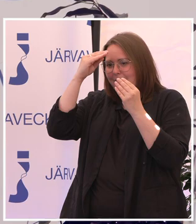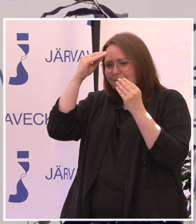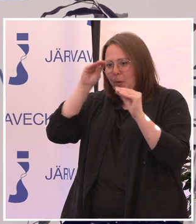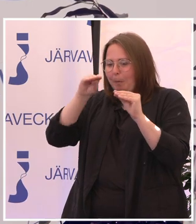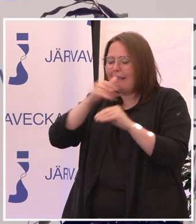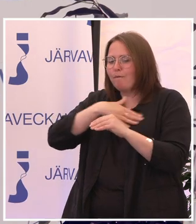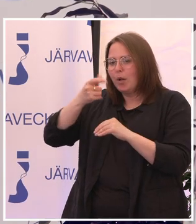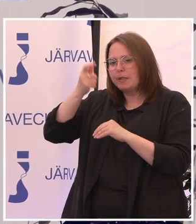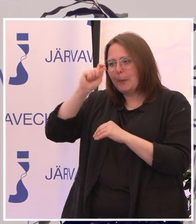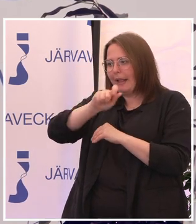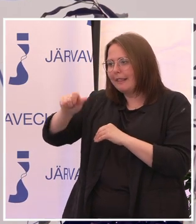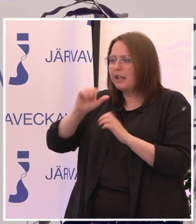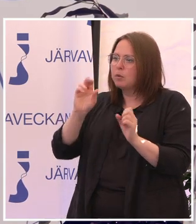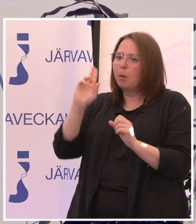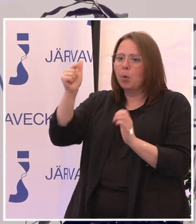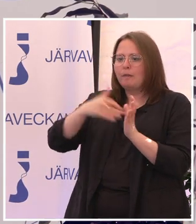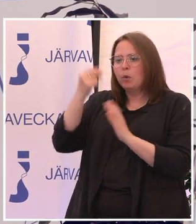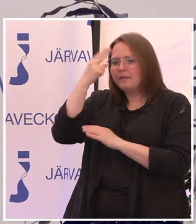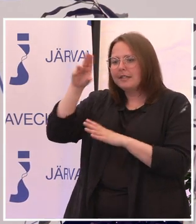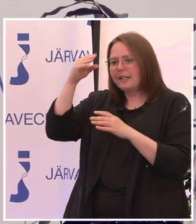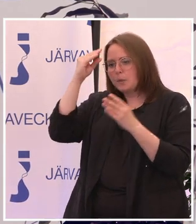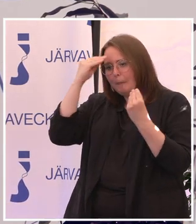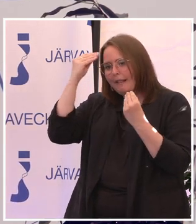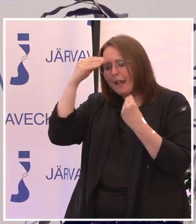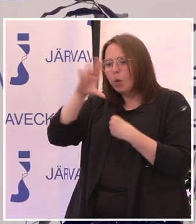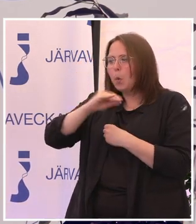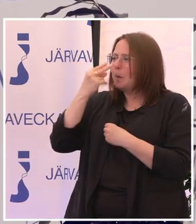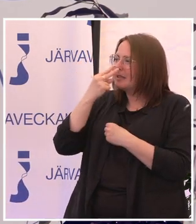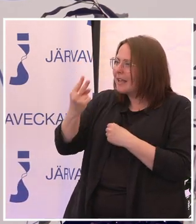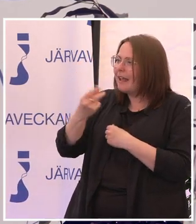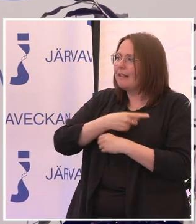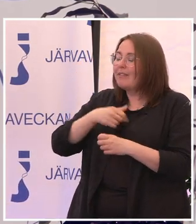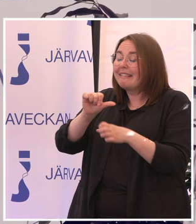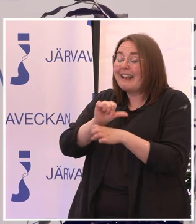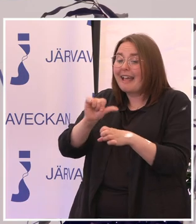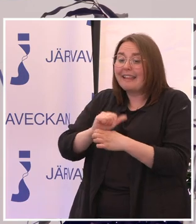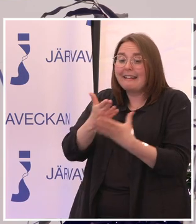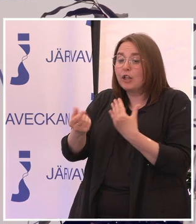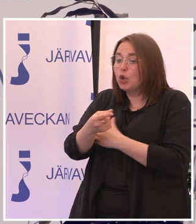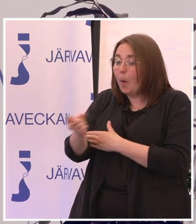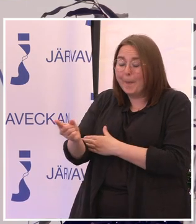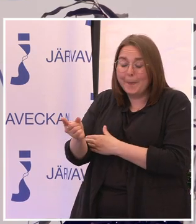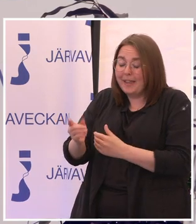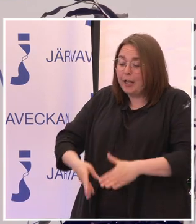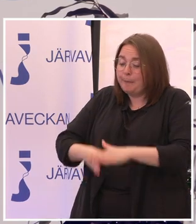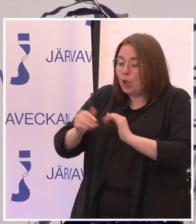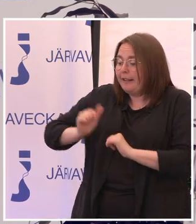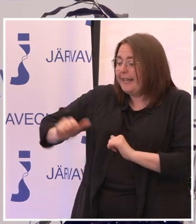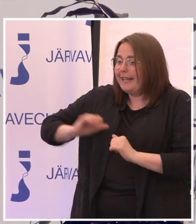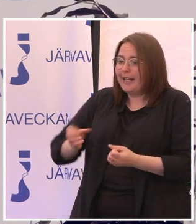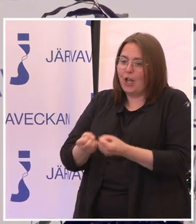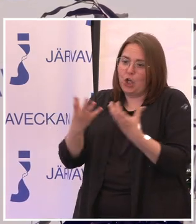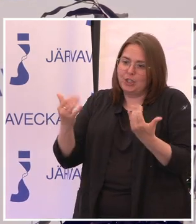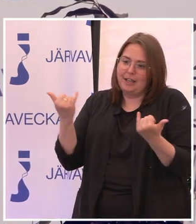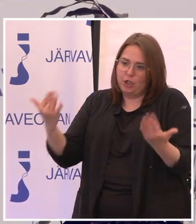lämnar universitetsutbildningar och så där? Och då kan man se att vi tränar inte dem i att bygga tillgängliga lösningar.